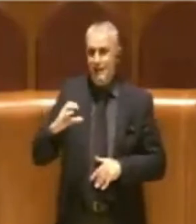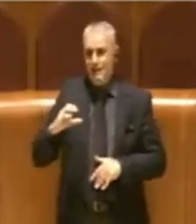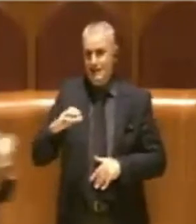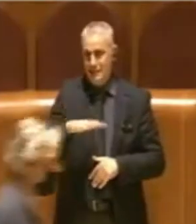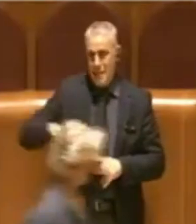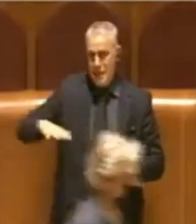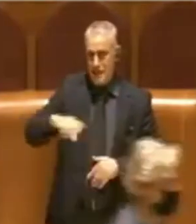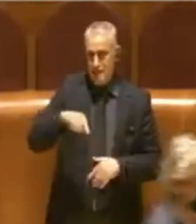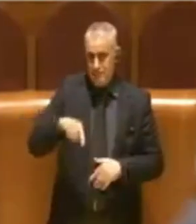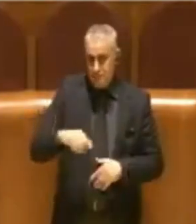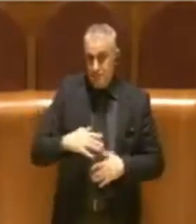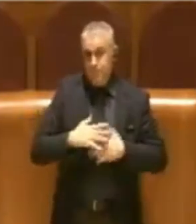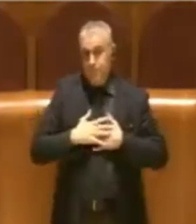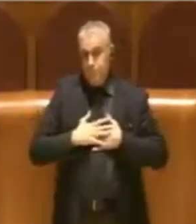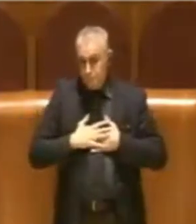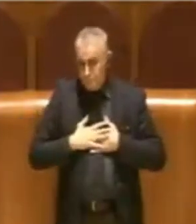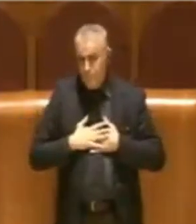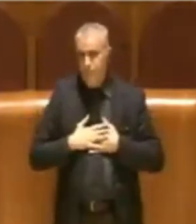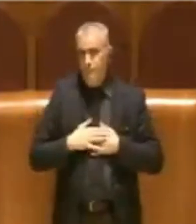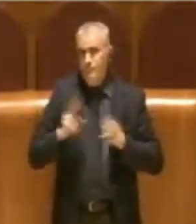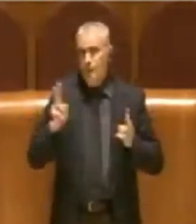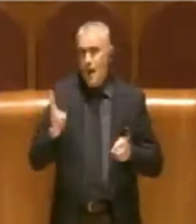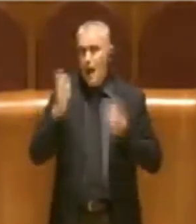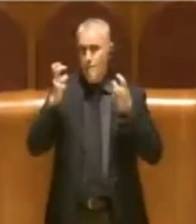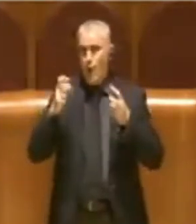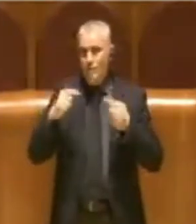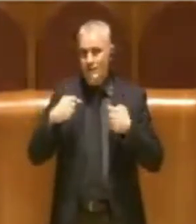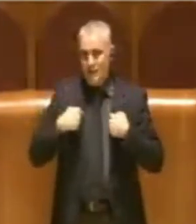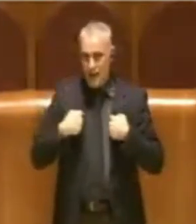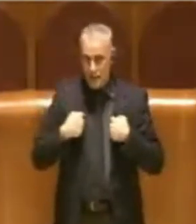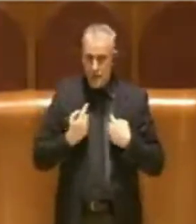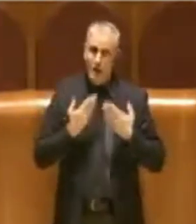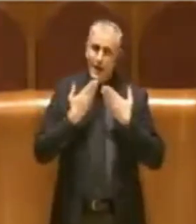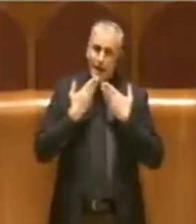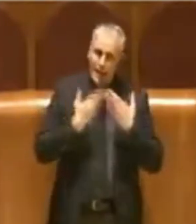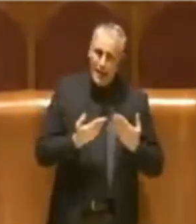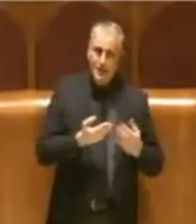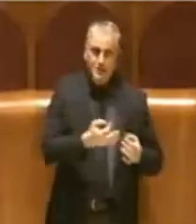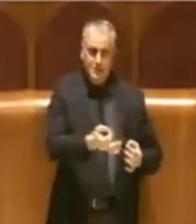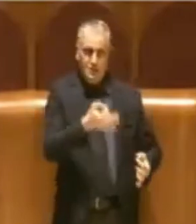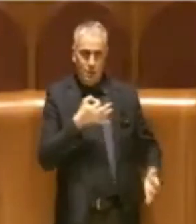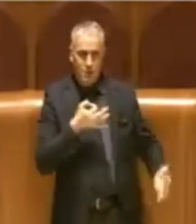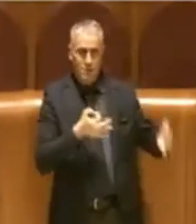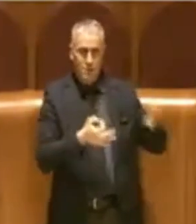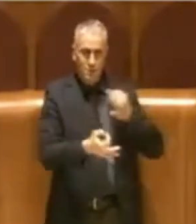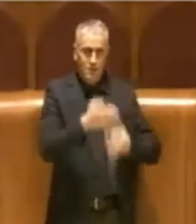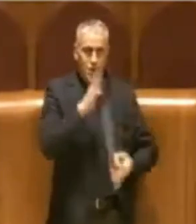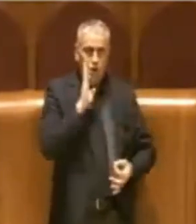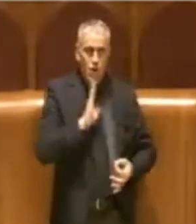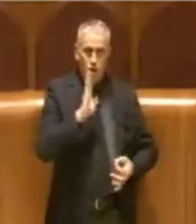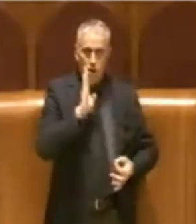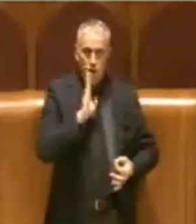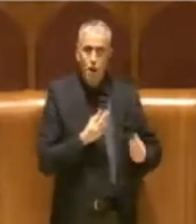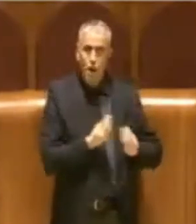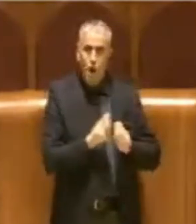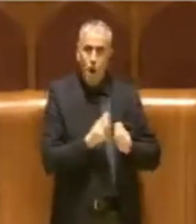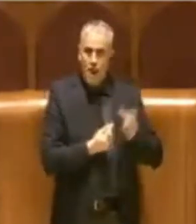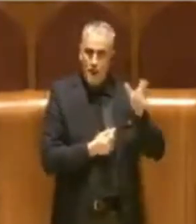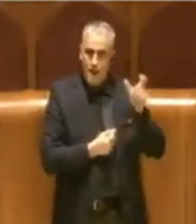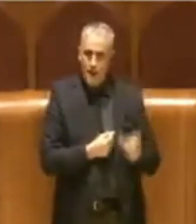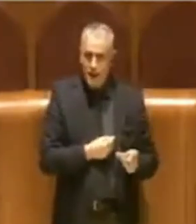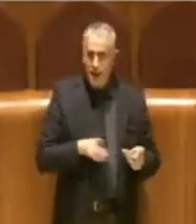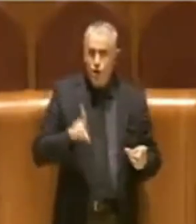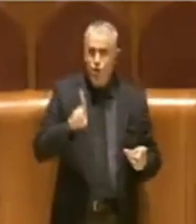Ne ho approfittato anche grazie ai suggerimenti della collega Donatella